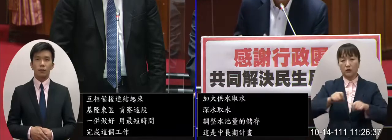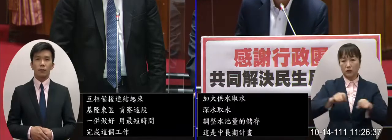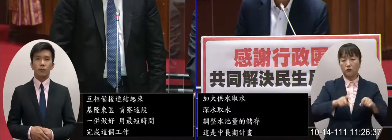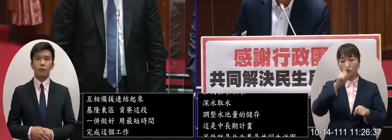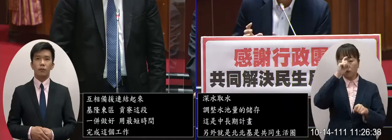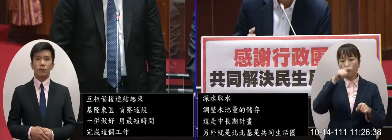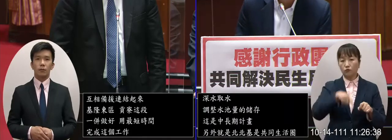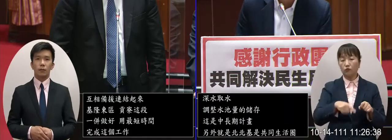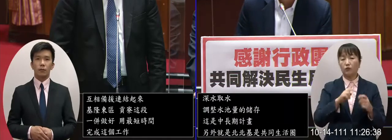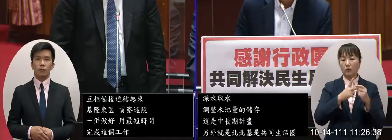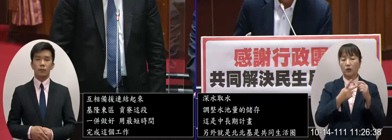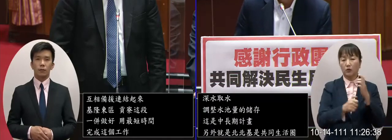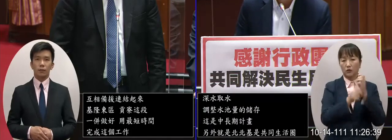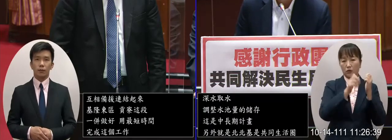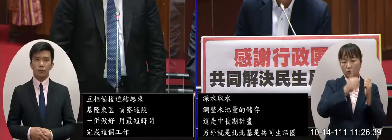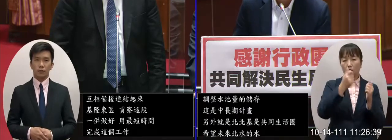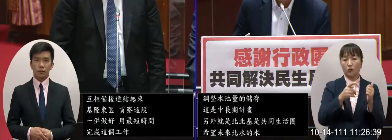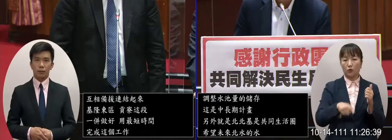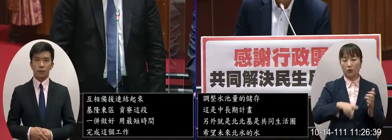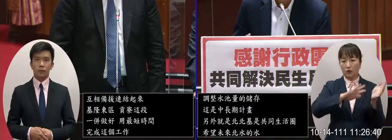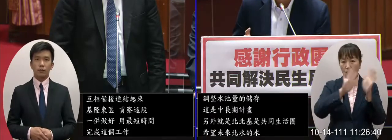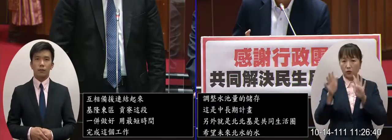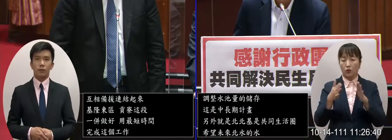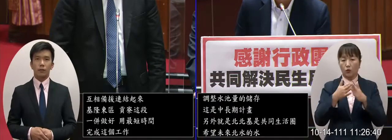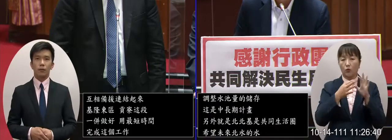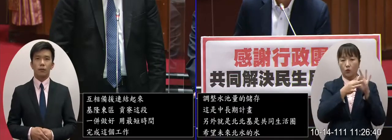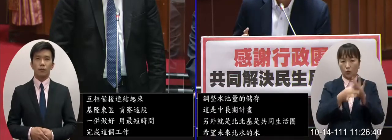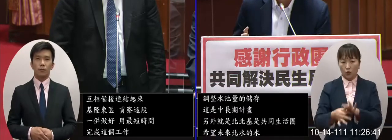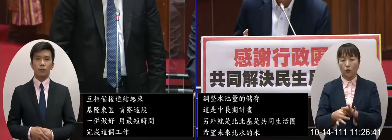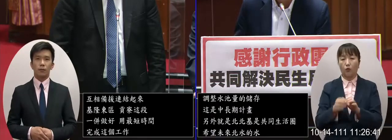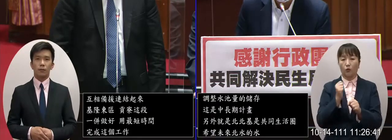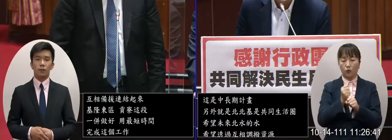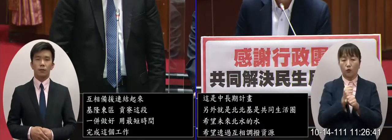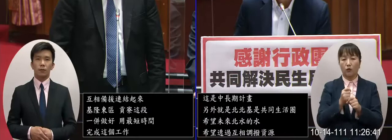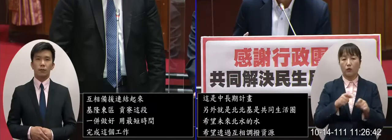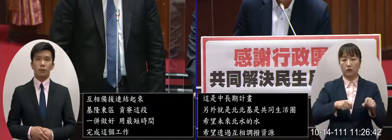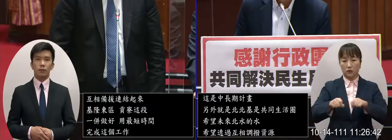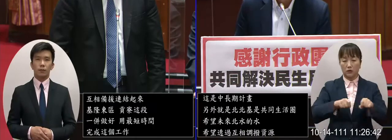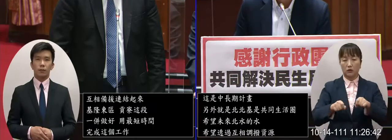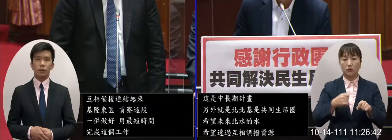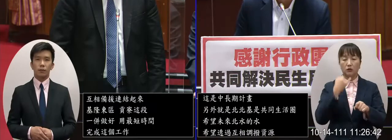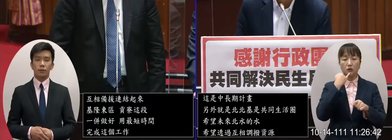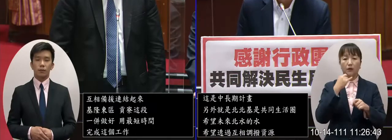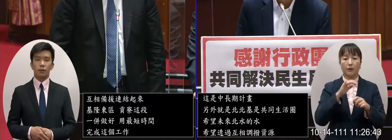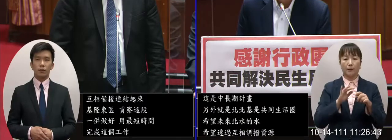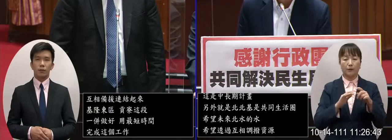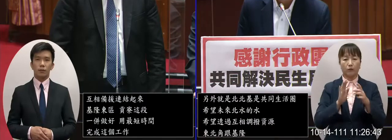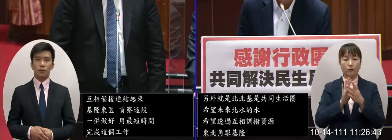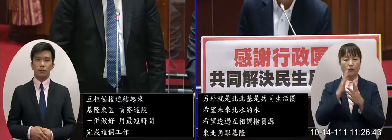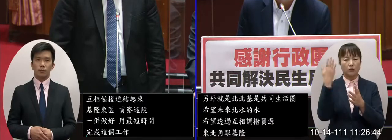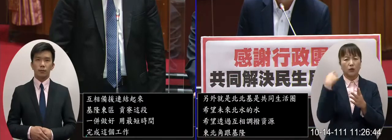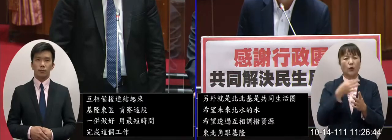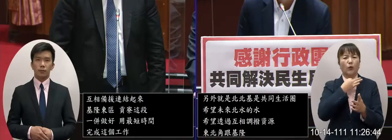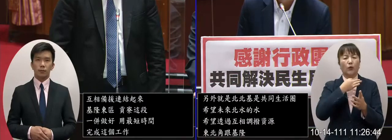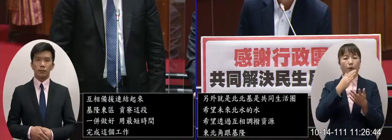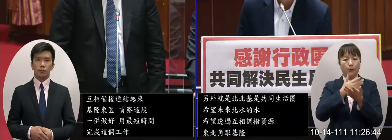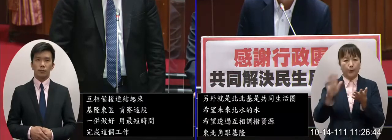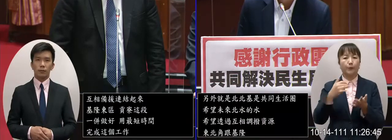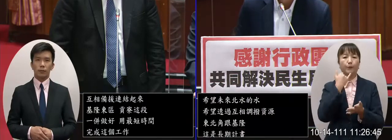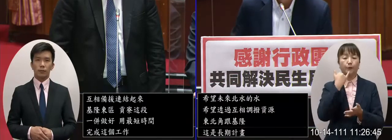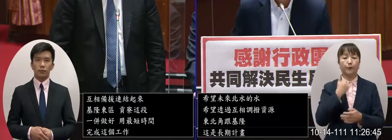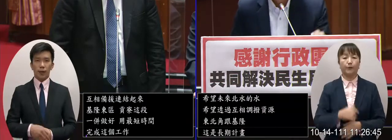我也希望院長跟我們次長在這部分我們繼續來推動讓這個地方完全的擺脫未來缺水的可能